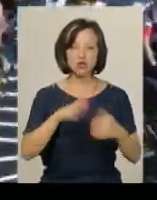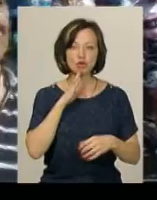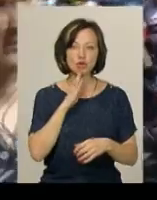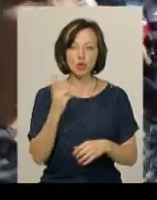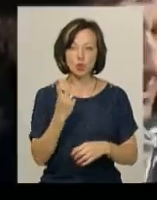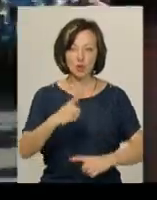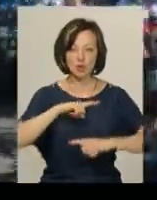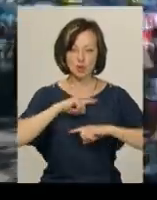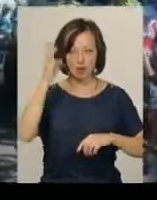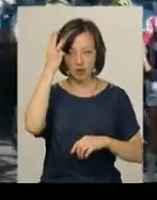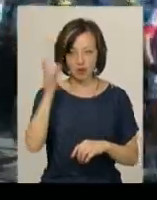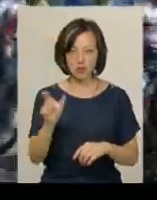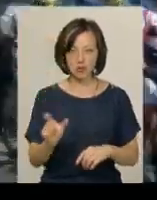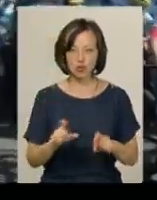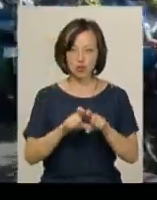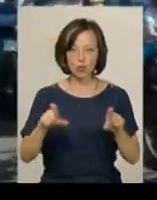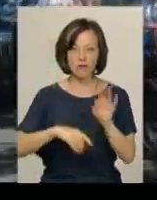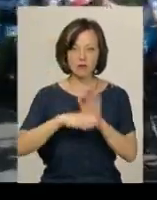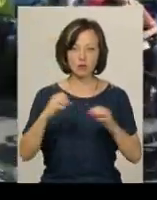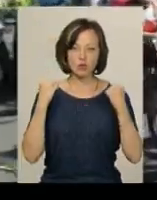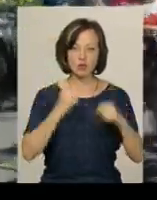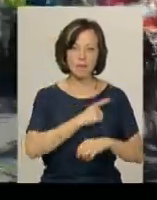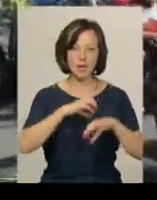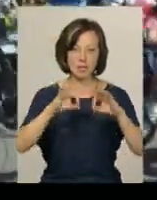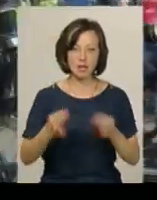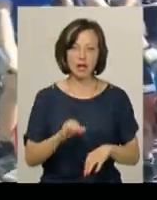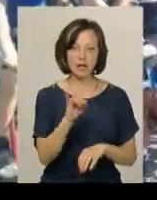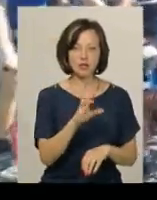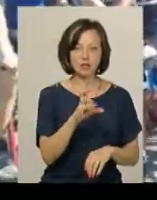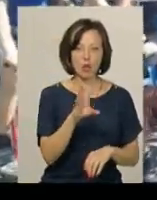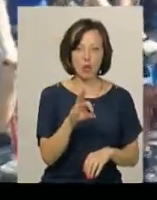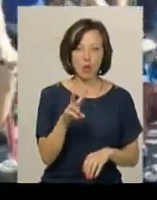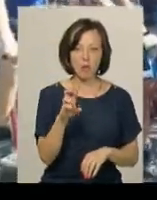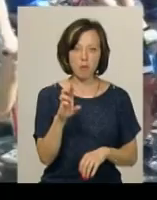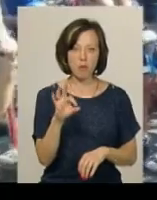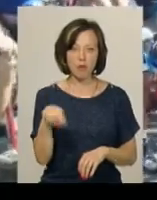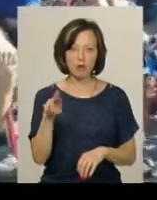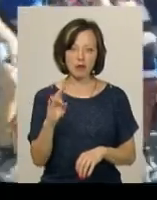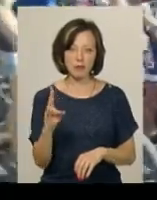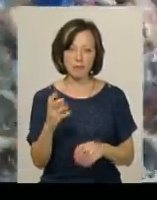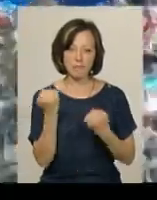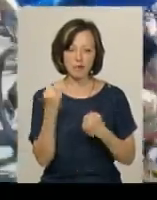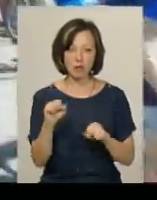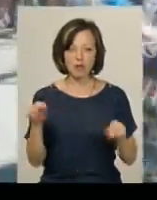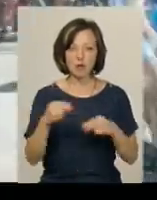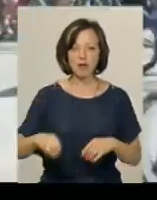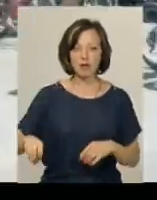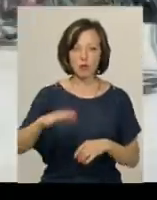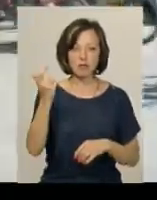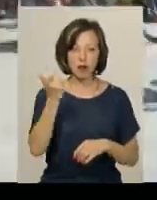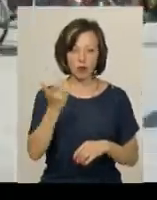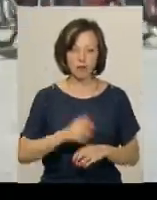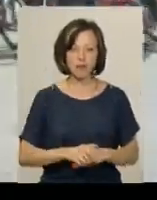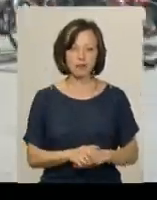другою фінішувала хмельничанка зі школи вищої спортивної майстерності Ірина Слободян. Перемогла ж в марафоні чемпіонка Європи з Харкова